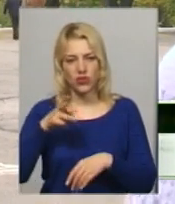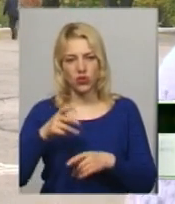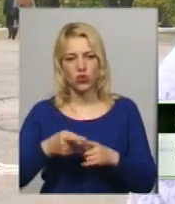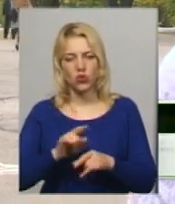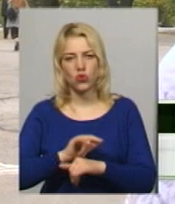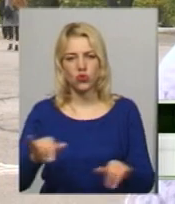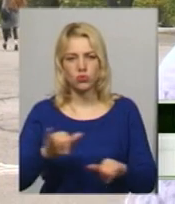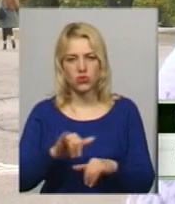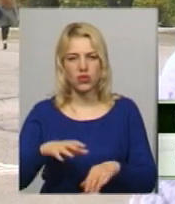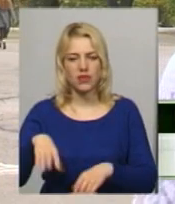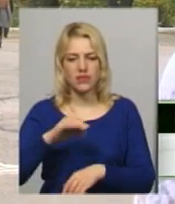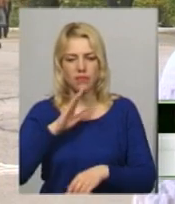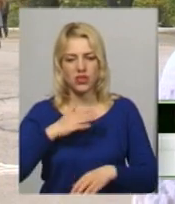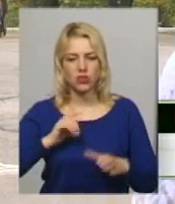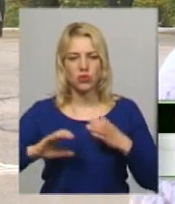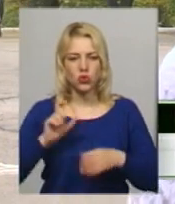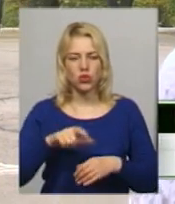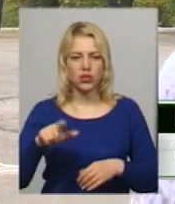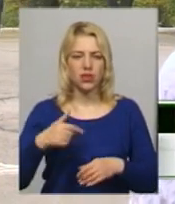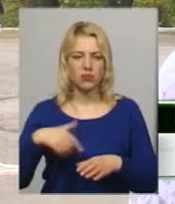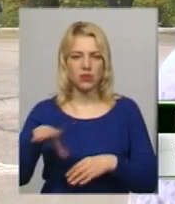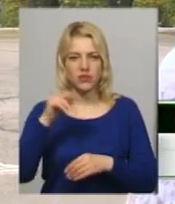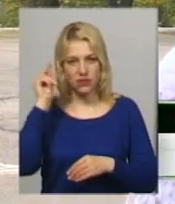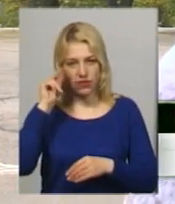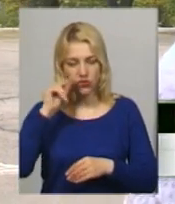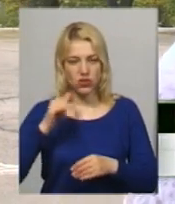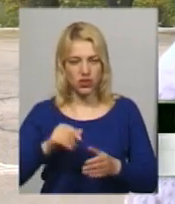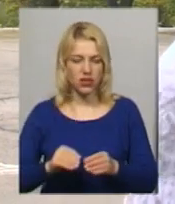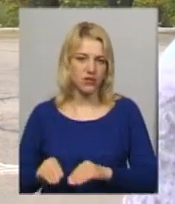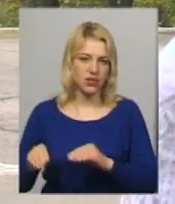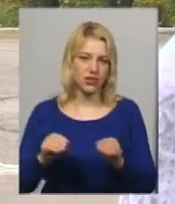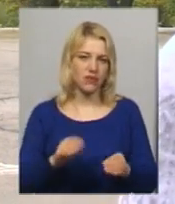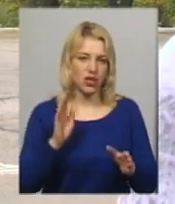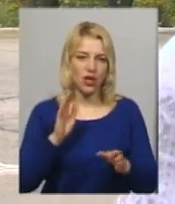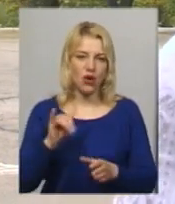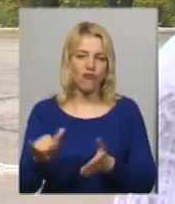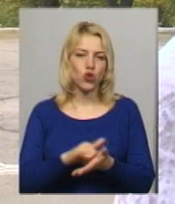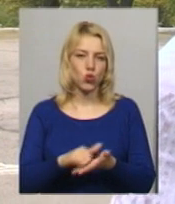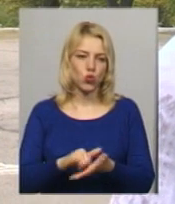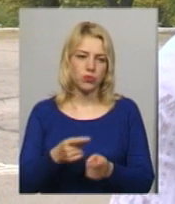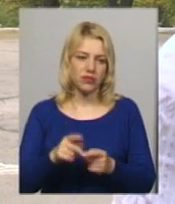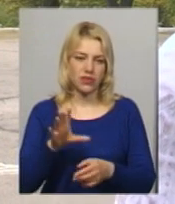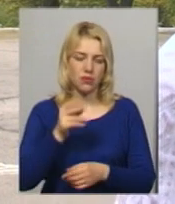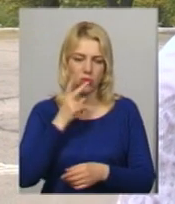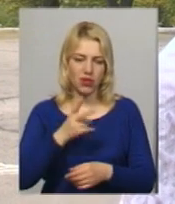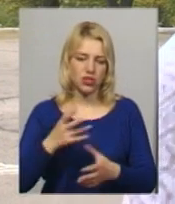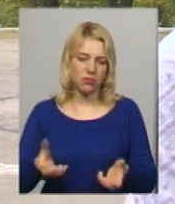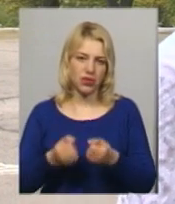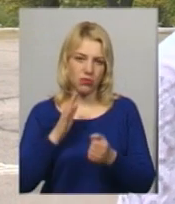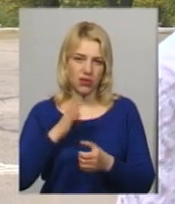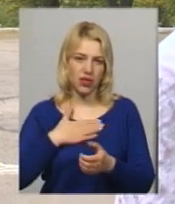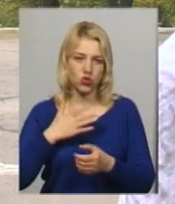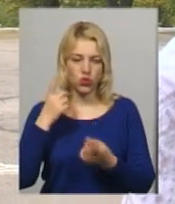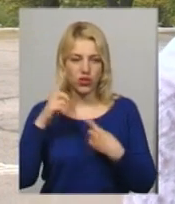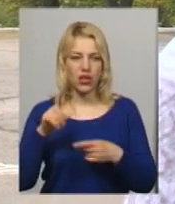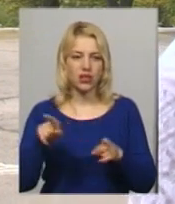розповсюдила по всім нашим студентам, ми всі вивчили і потім виставили в Ютуб. Це всі побачили і підтримали нашу ідею. таким